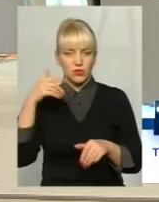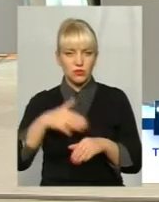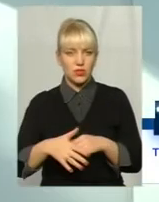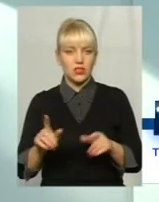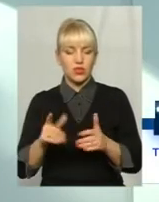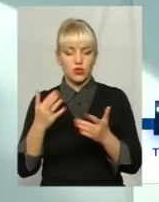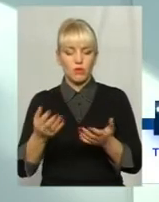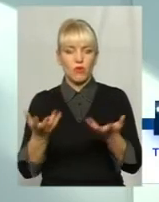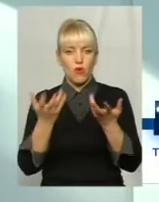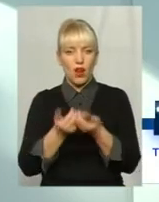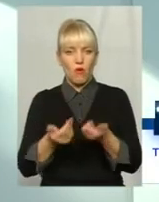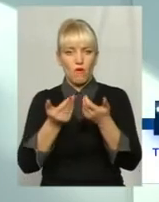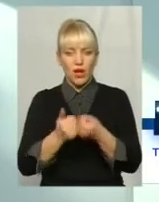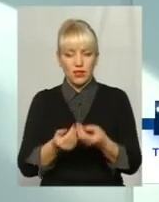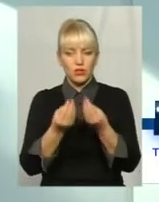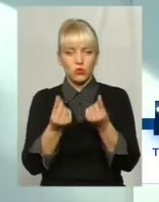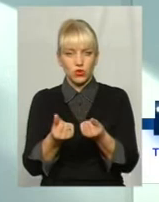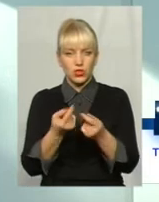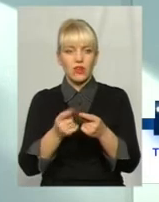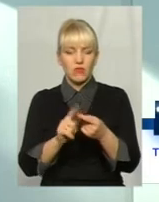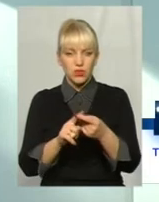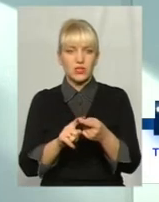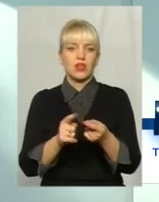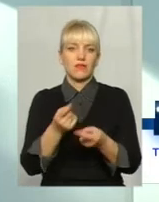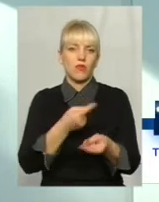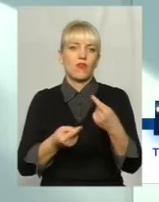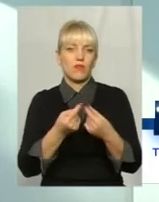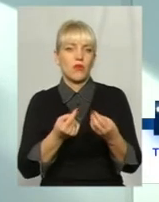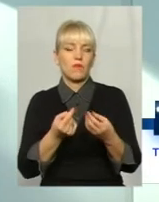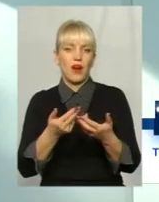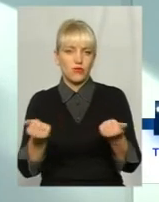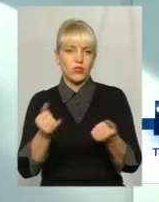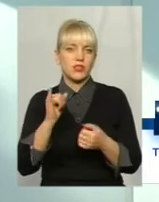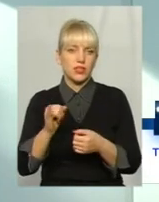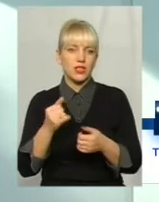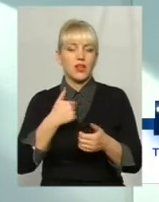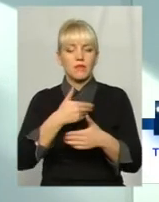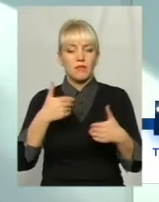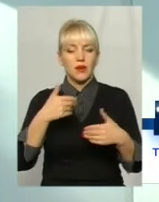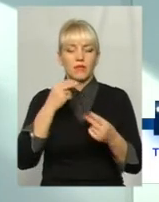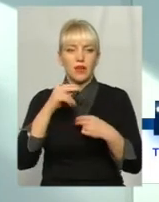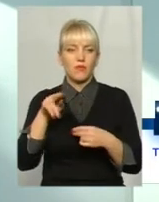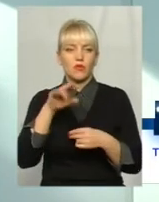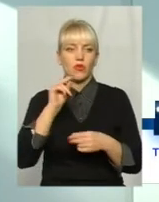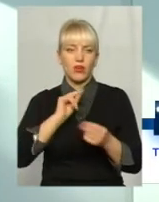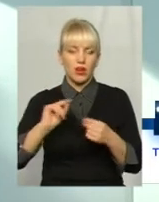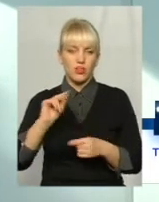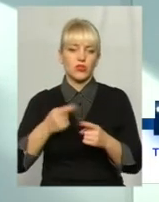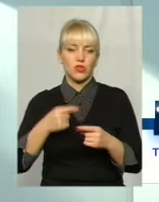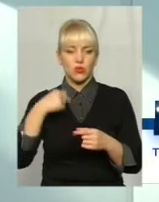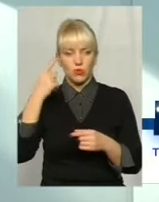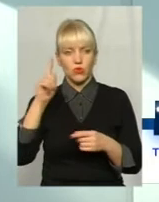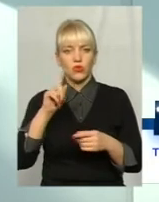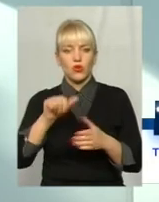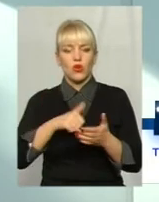порахувати ті кошти, то вона себе виправдує. Ну, і крім того, ми прагнемо до кращої. Я думаю, і в цьому році головна